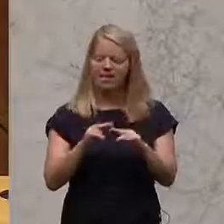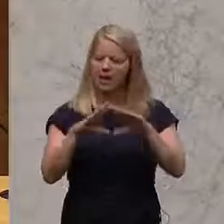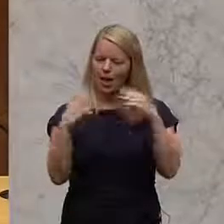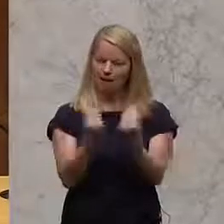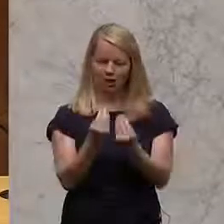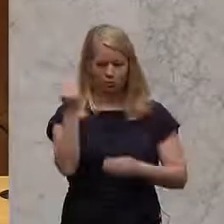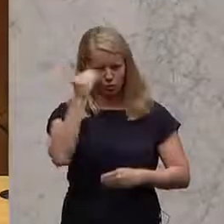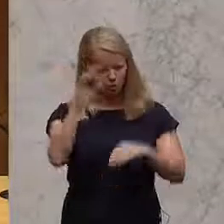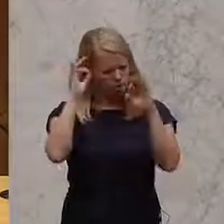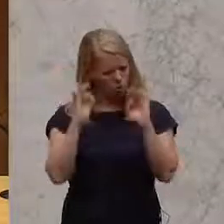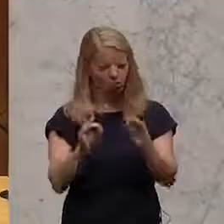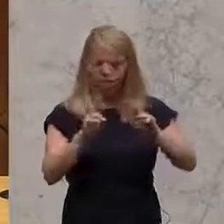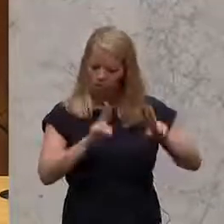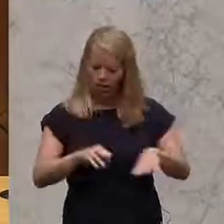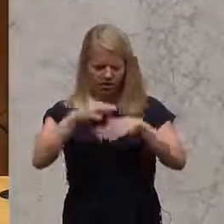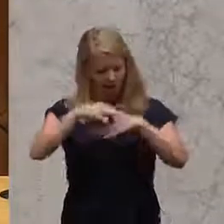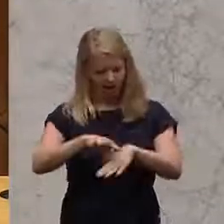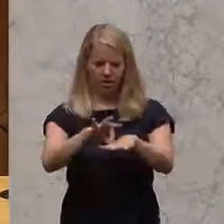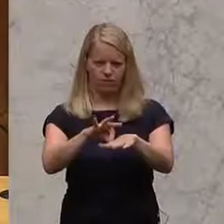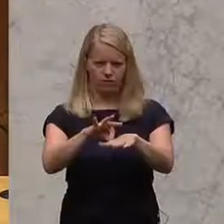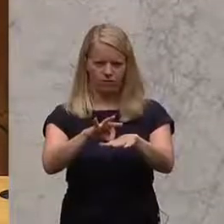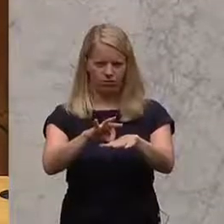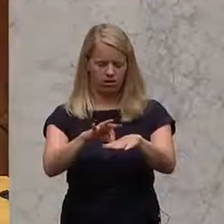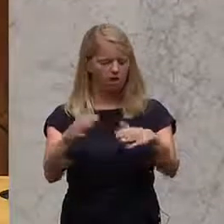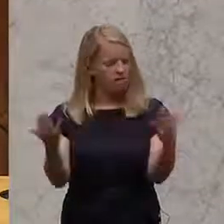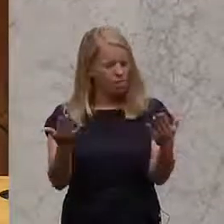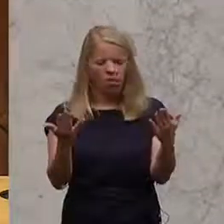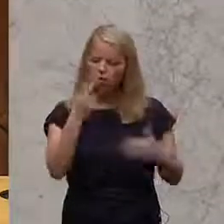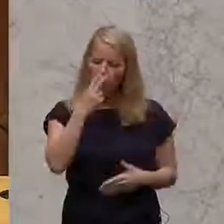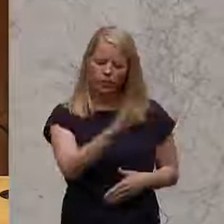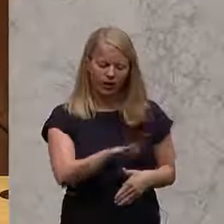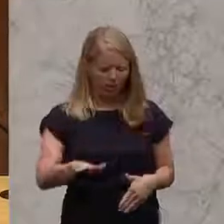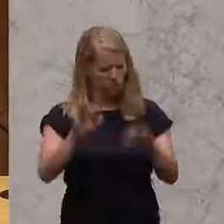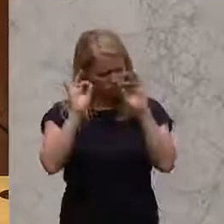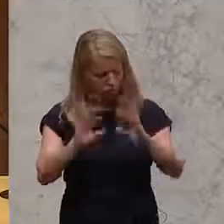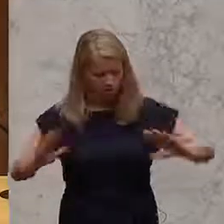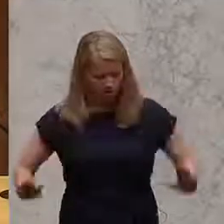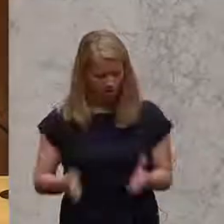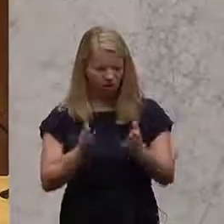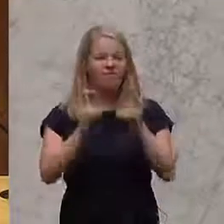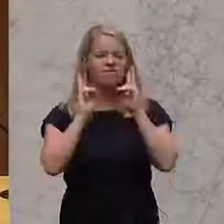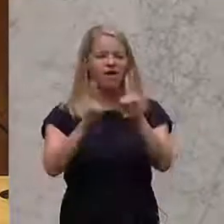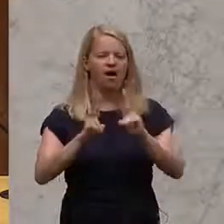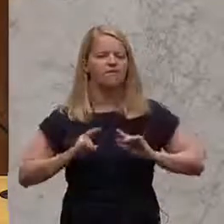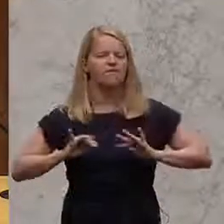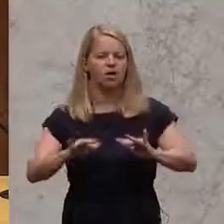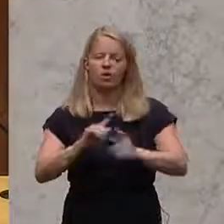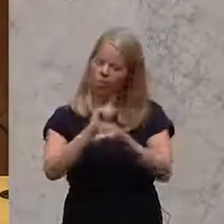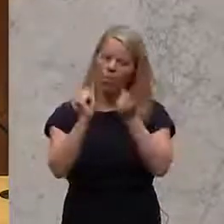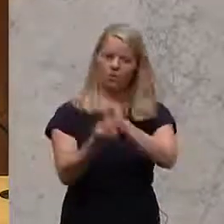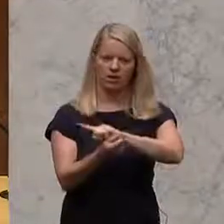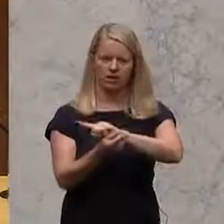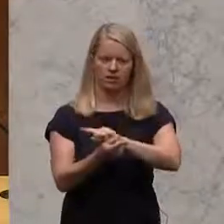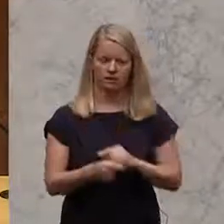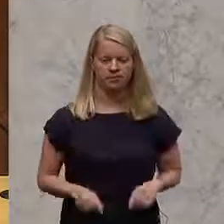wird, dort, wo man darauf schaut, dass die Kinder gefördert werden, die gegenteiligen Auswirkungen. Südtirol, ohne eine